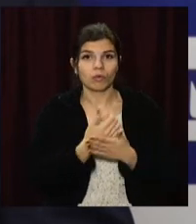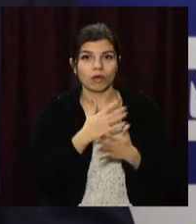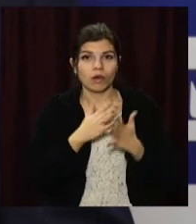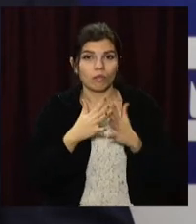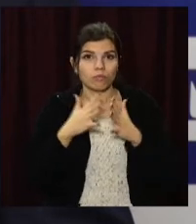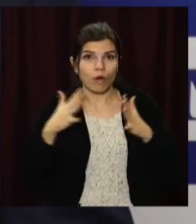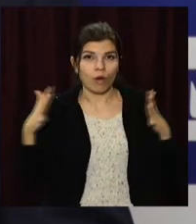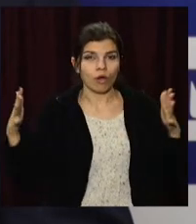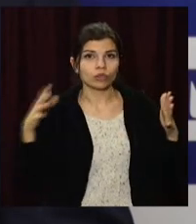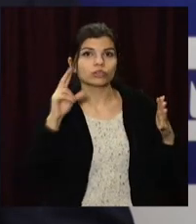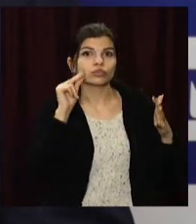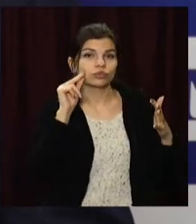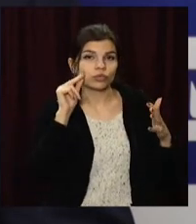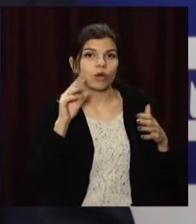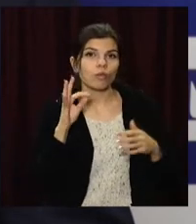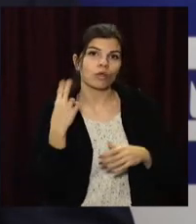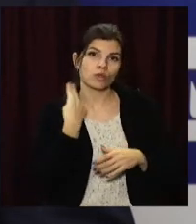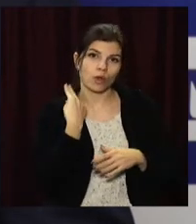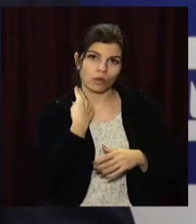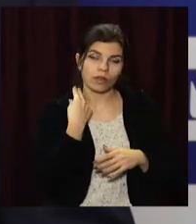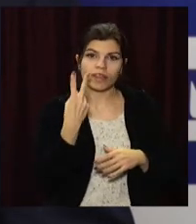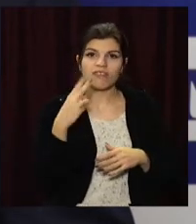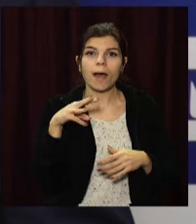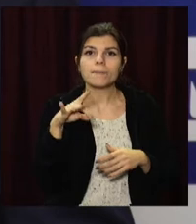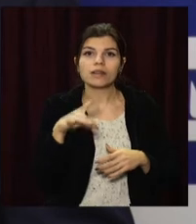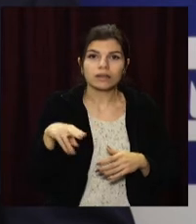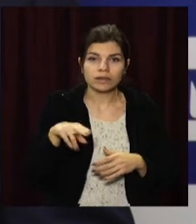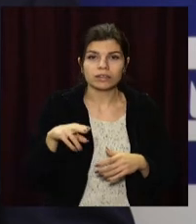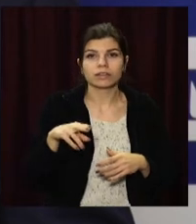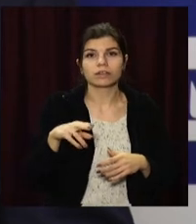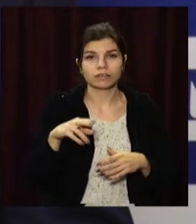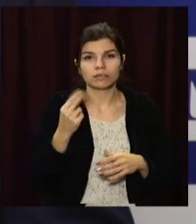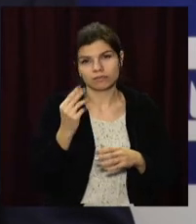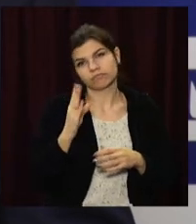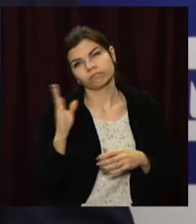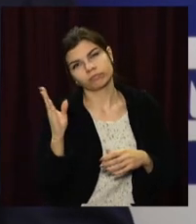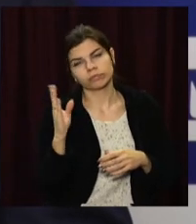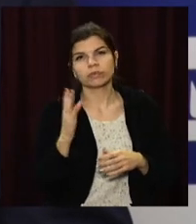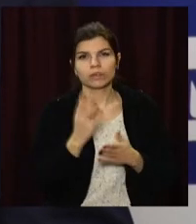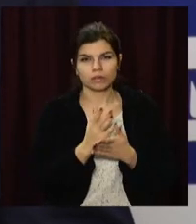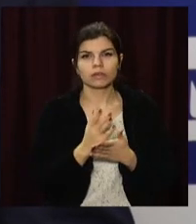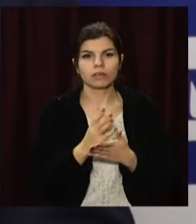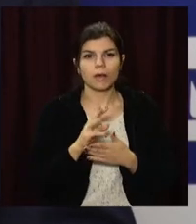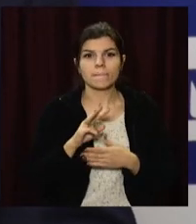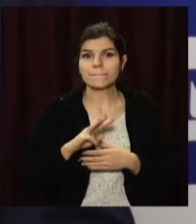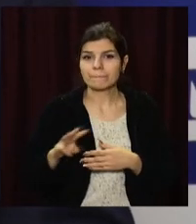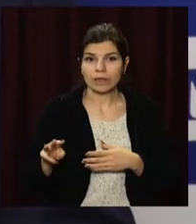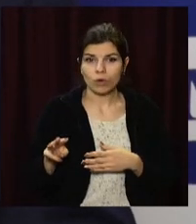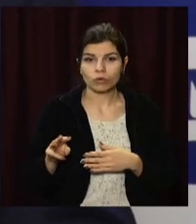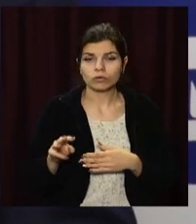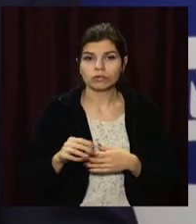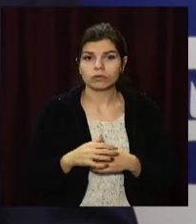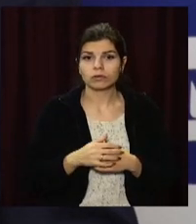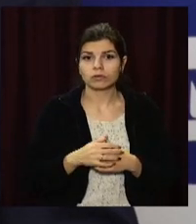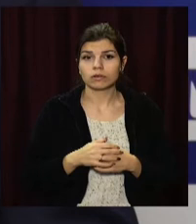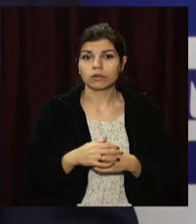по боргах. 2 мільярд 324 мільйони. При цьому наше